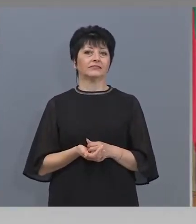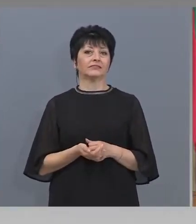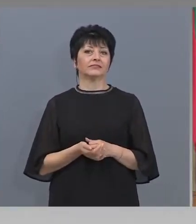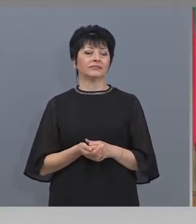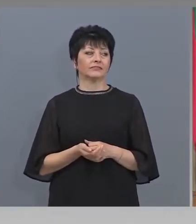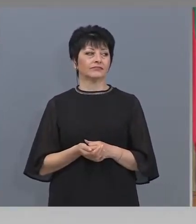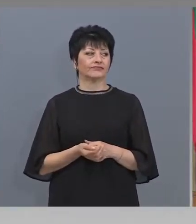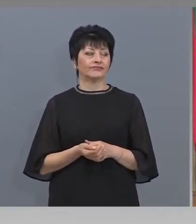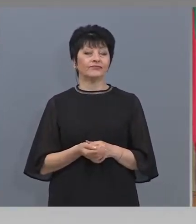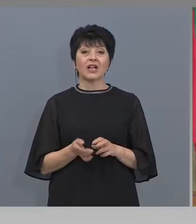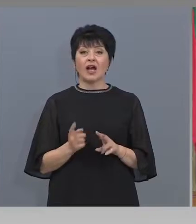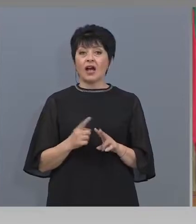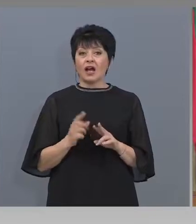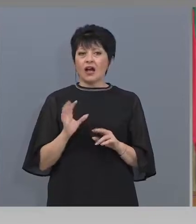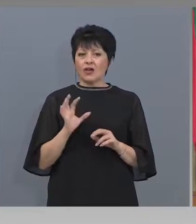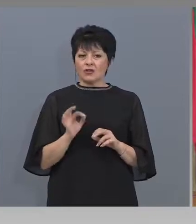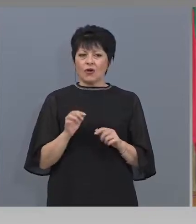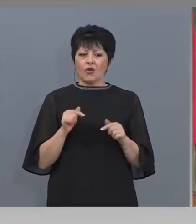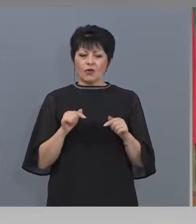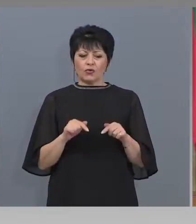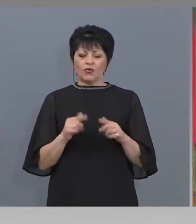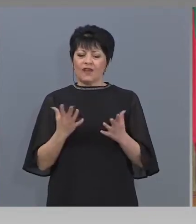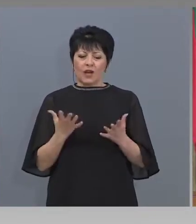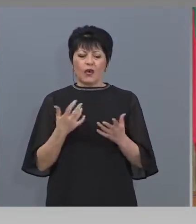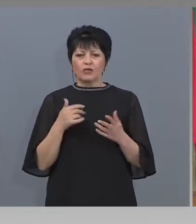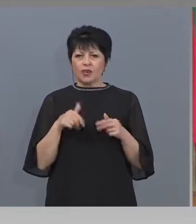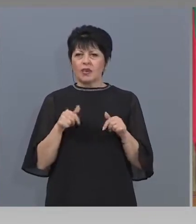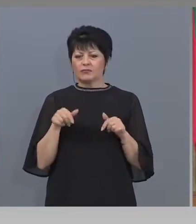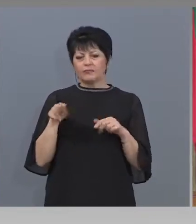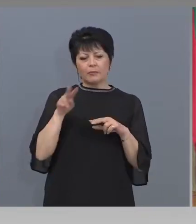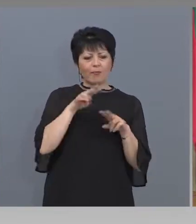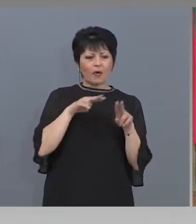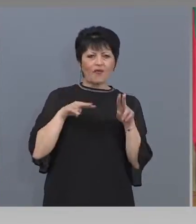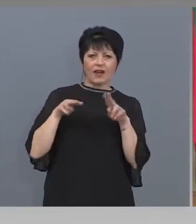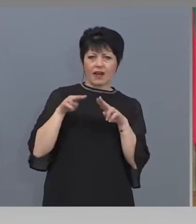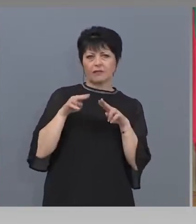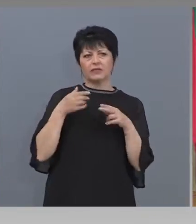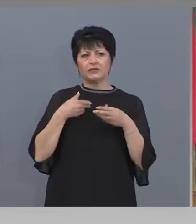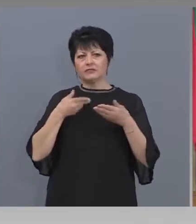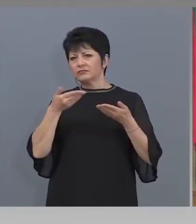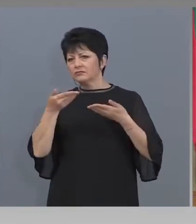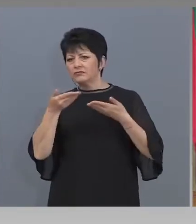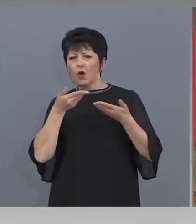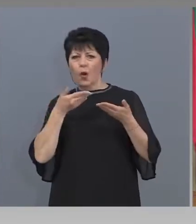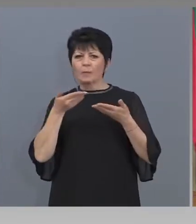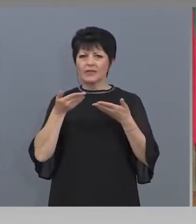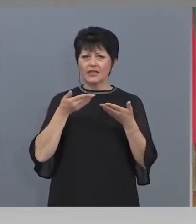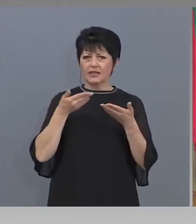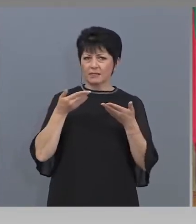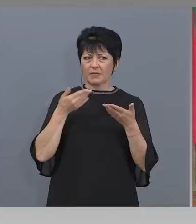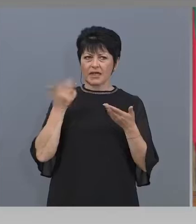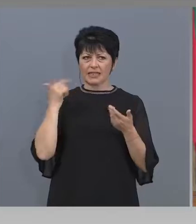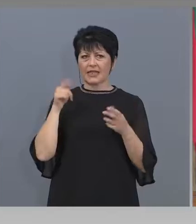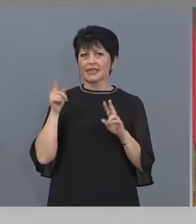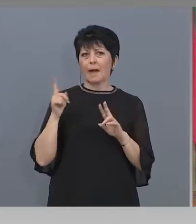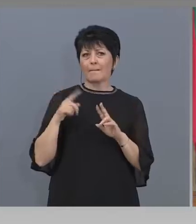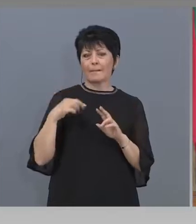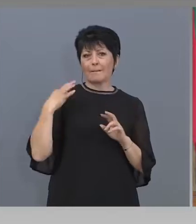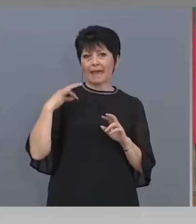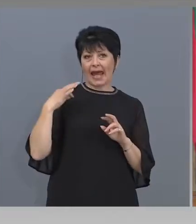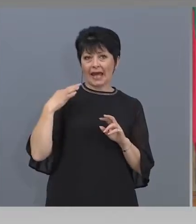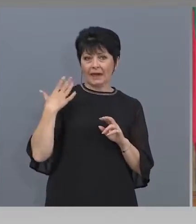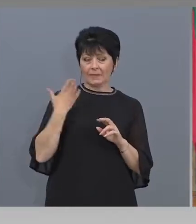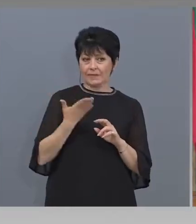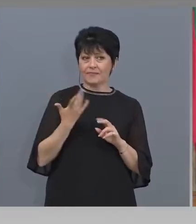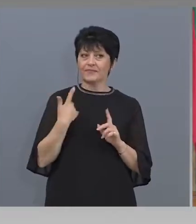Дело за възстановяване ще коментираме с премьера, но трябва да съм сигурен, че